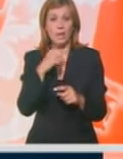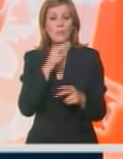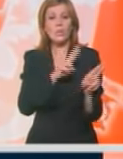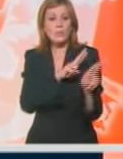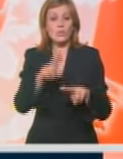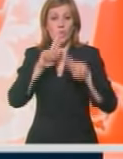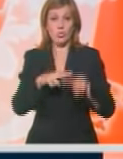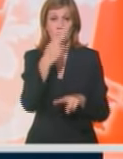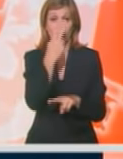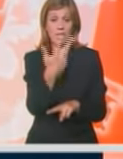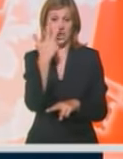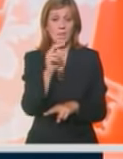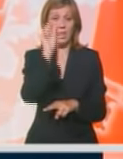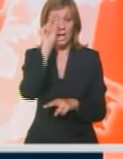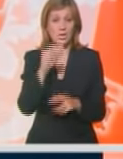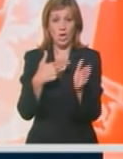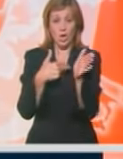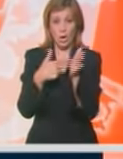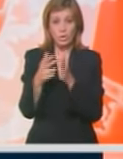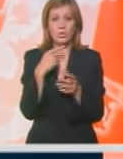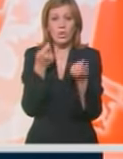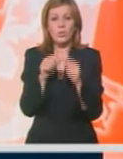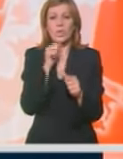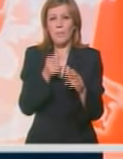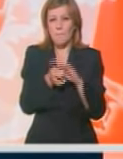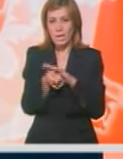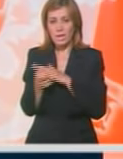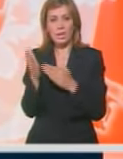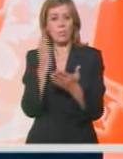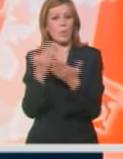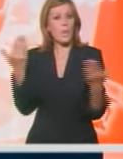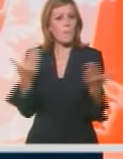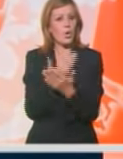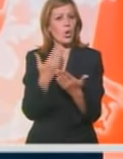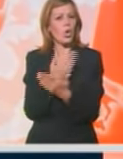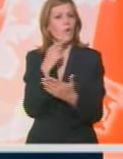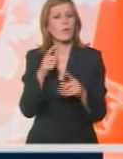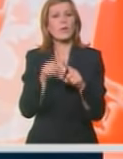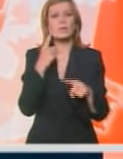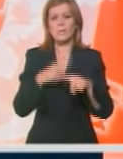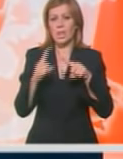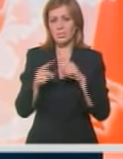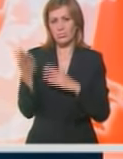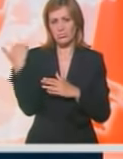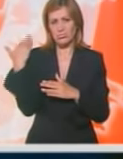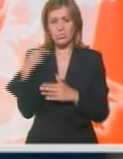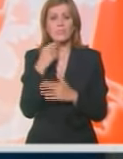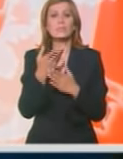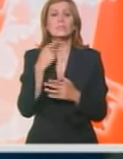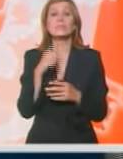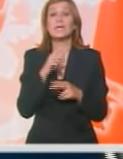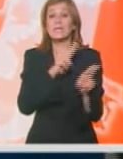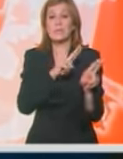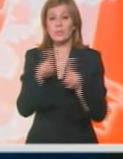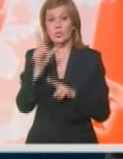preostale 23 tačke optužnice, koje uključuju i korupciju, biti ponovljeno iz proceduralnih razloga. Američki i Savezni